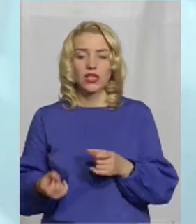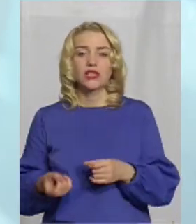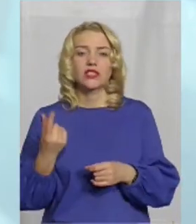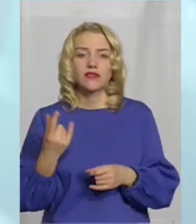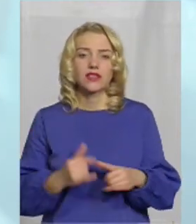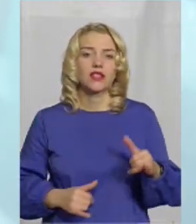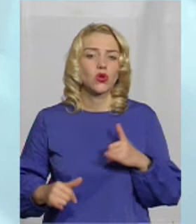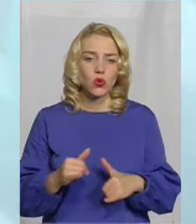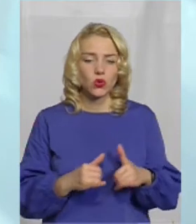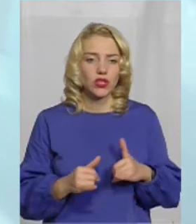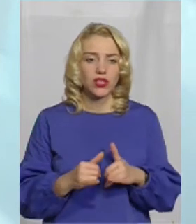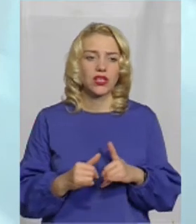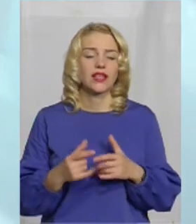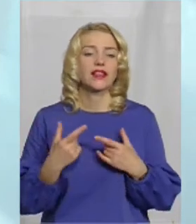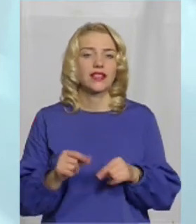куди,